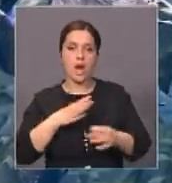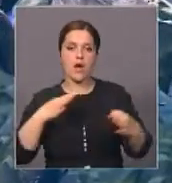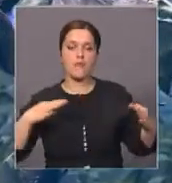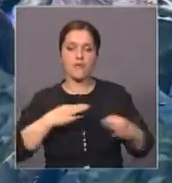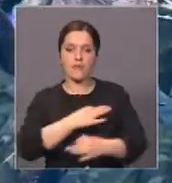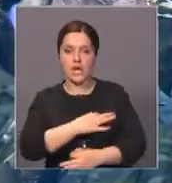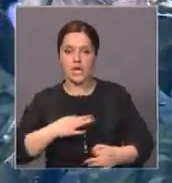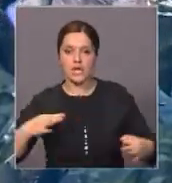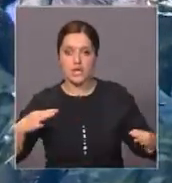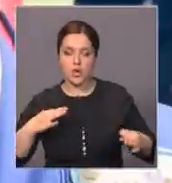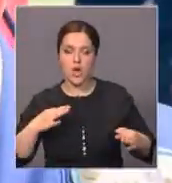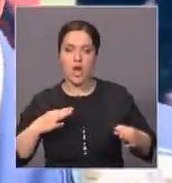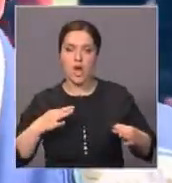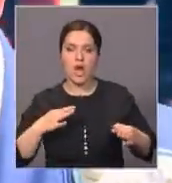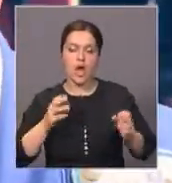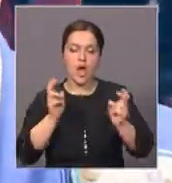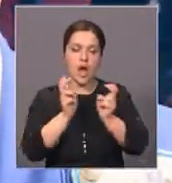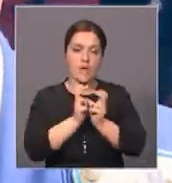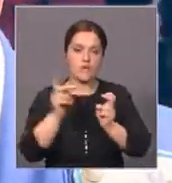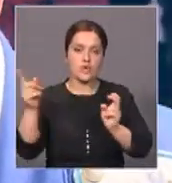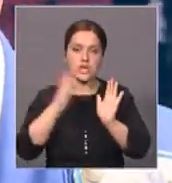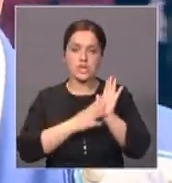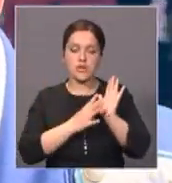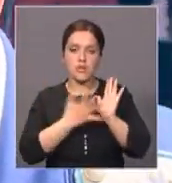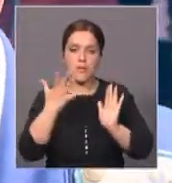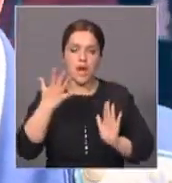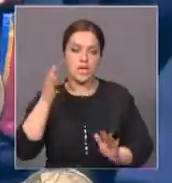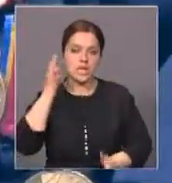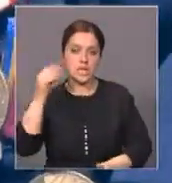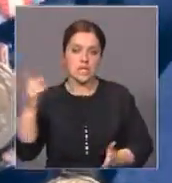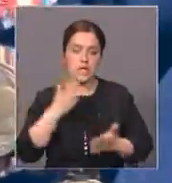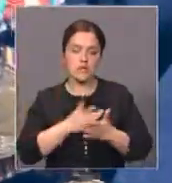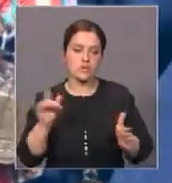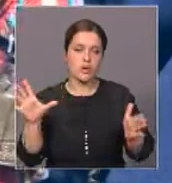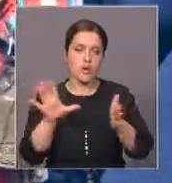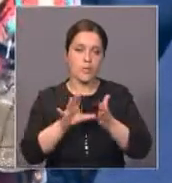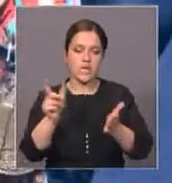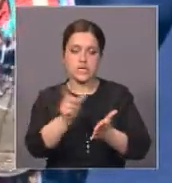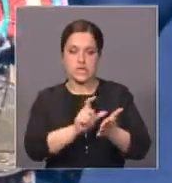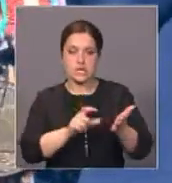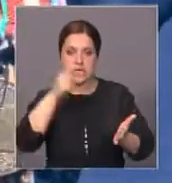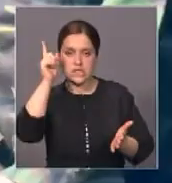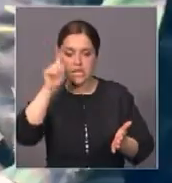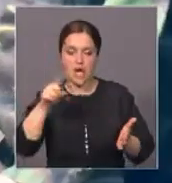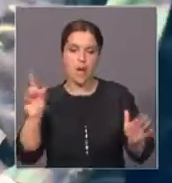Чехословакию. В свои 95 он все еще бодр, читает стихи и отлично поет.